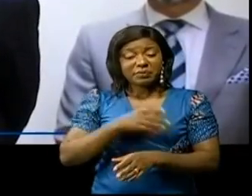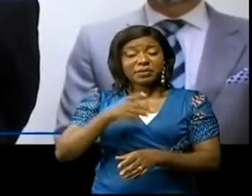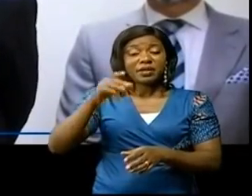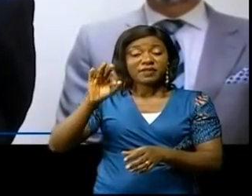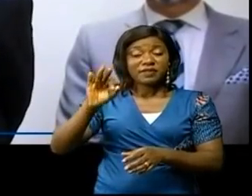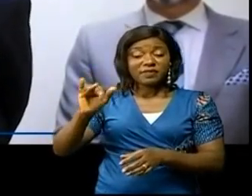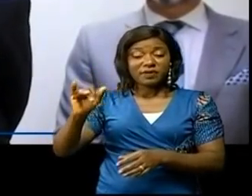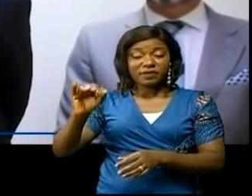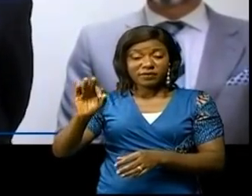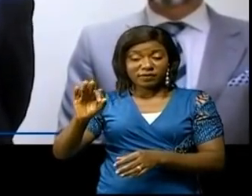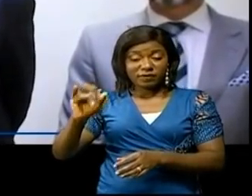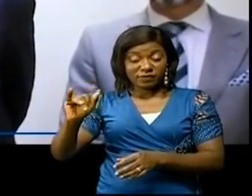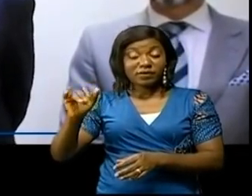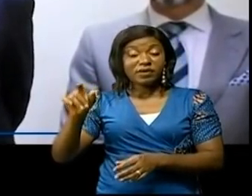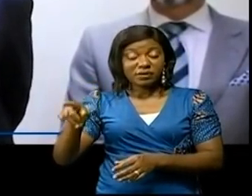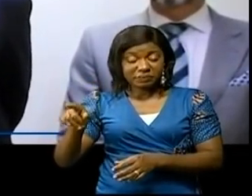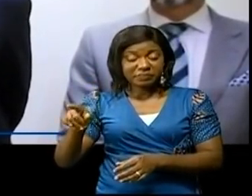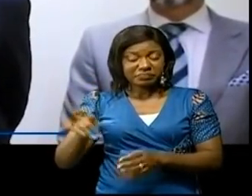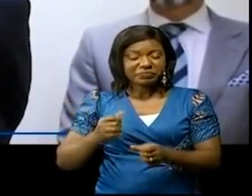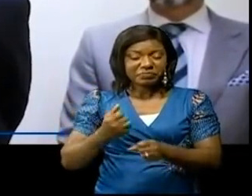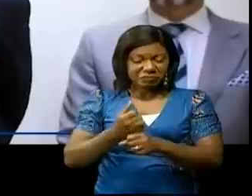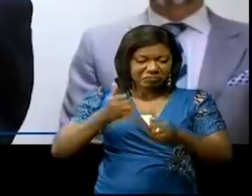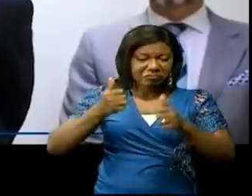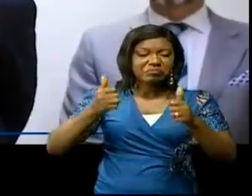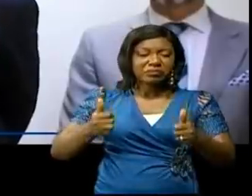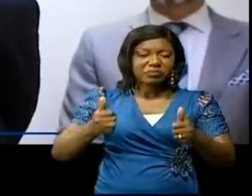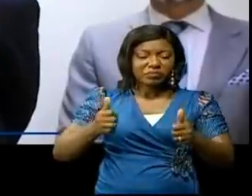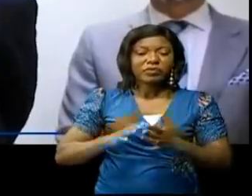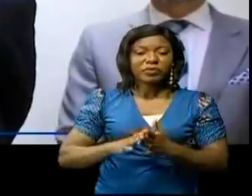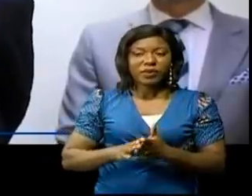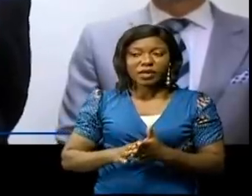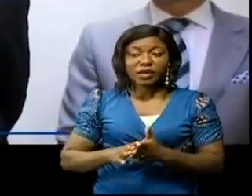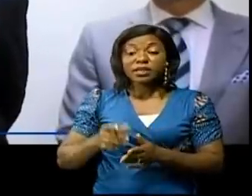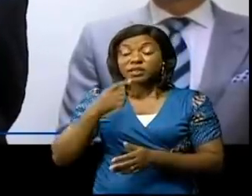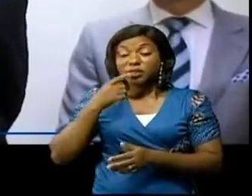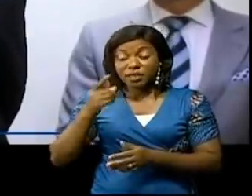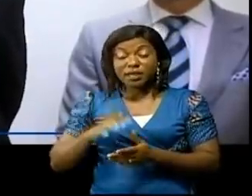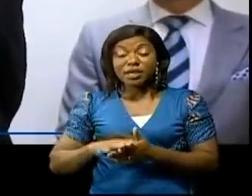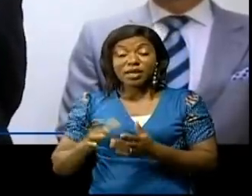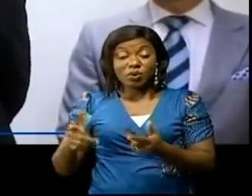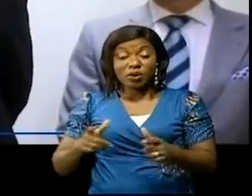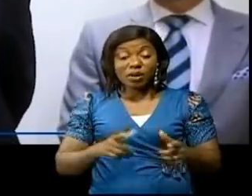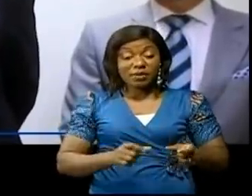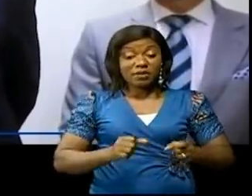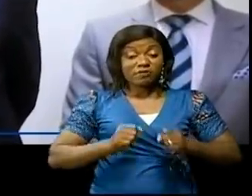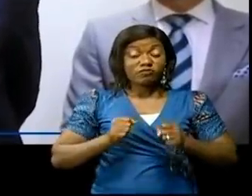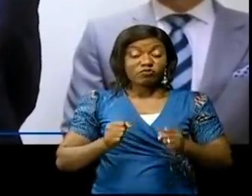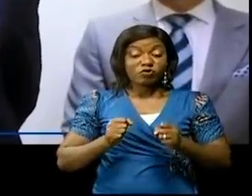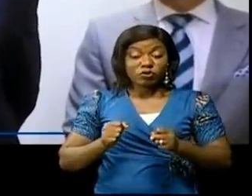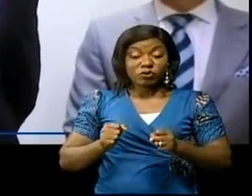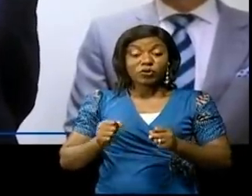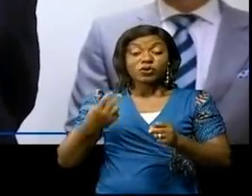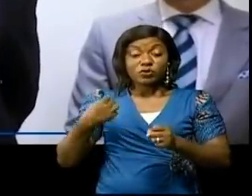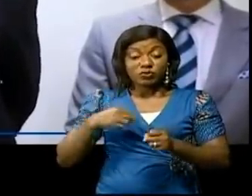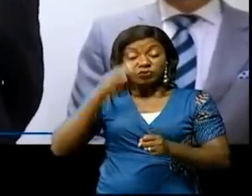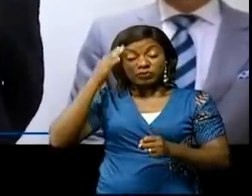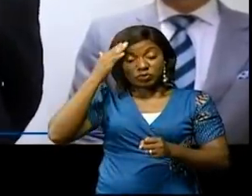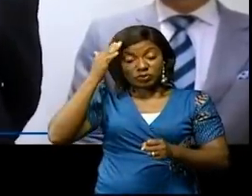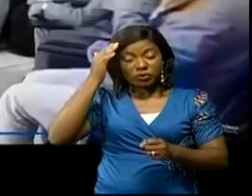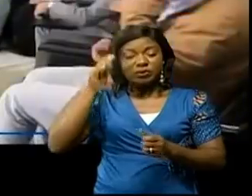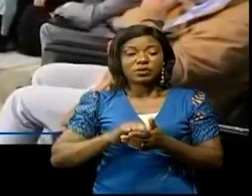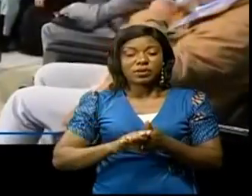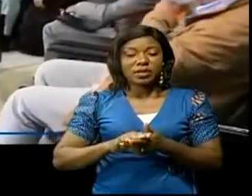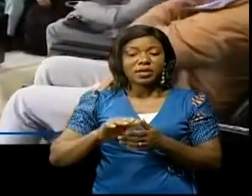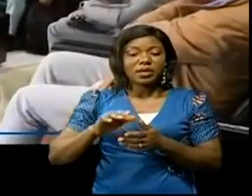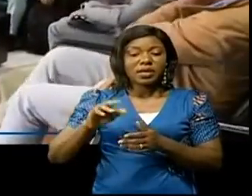est la capitale d'une province, le Lualaba, qui est extrêmement dynamique. On connaît le rôle que joue le secteur minier